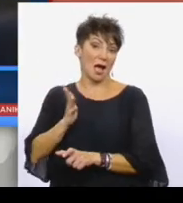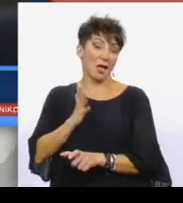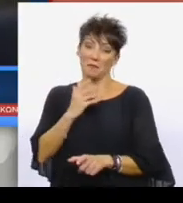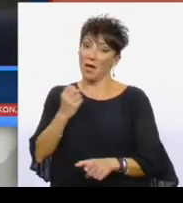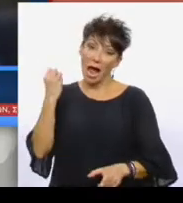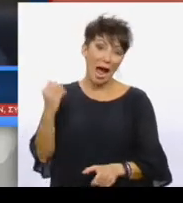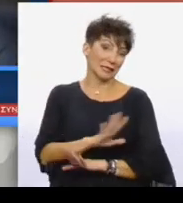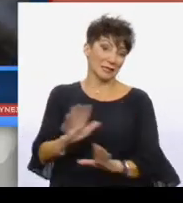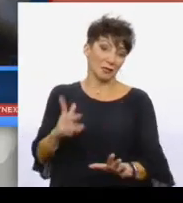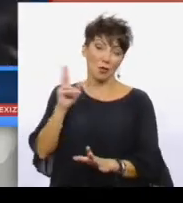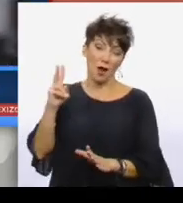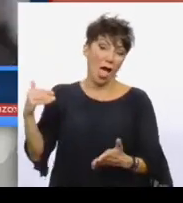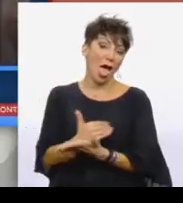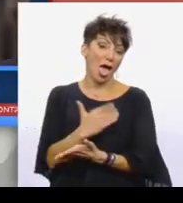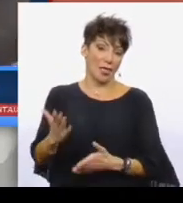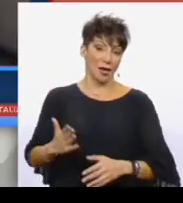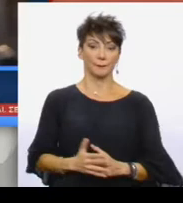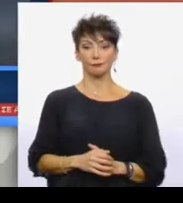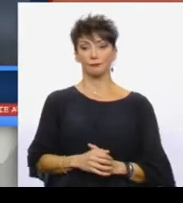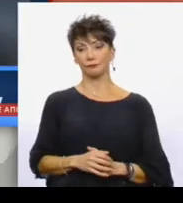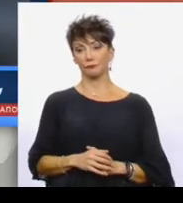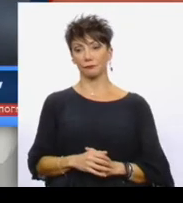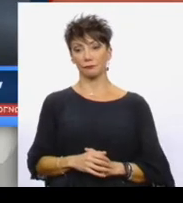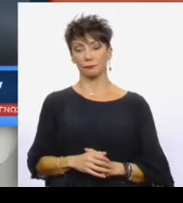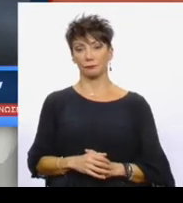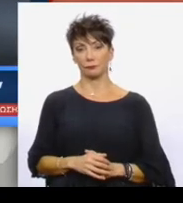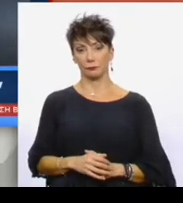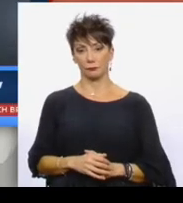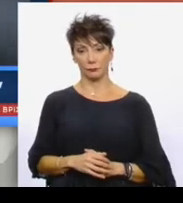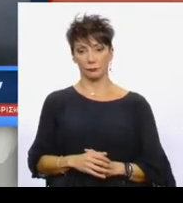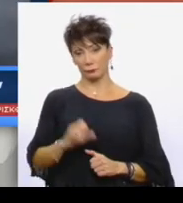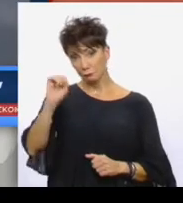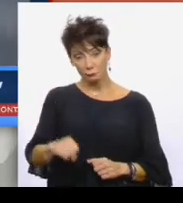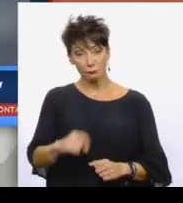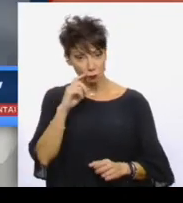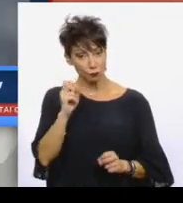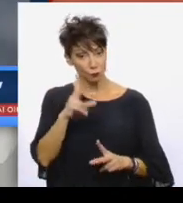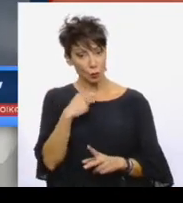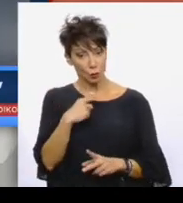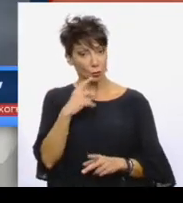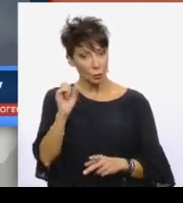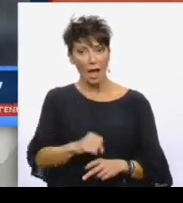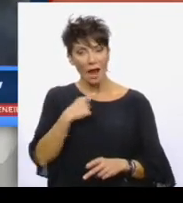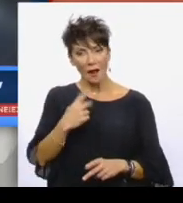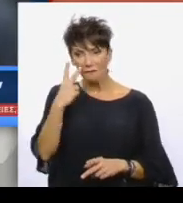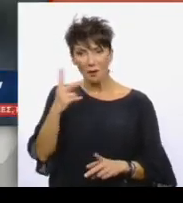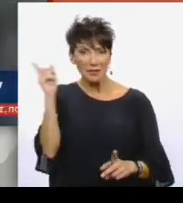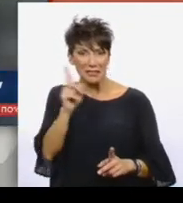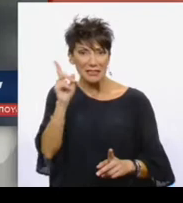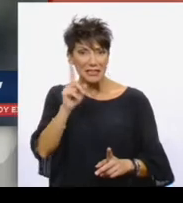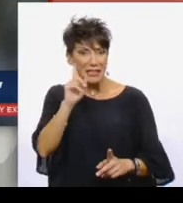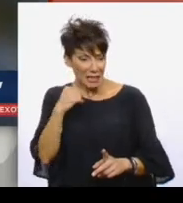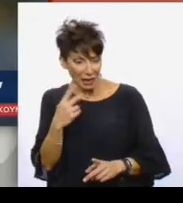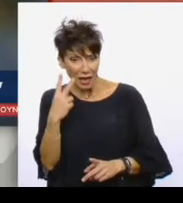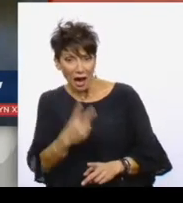κατηγορίες σε βάρος τους. Αυτό το διαψεύσατε. Δεν ξέρω όμως, είδατε τα πλάνα με τις χτυπημένες γυναίκες και θέλω να μου